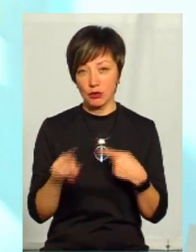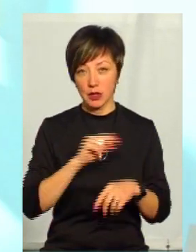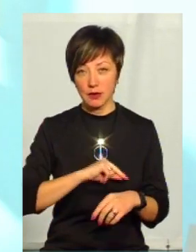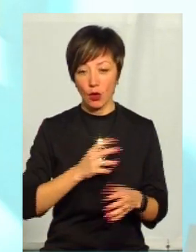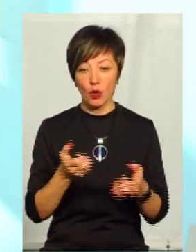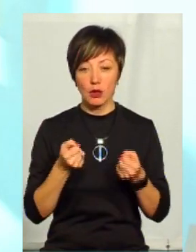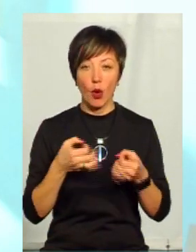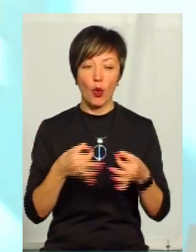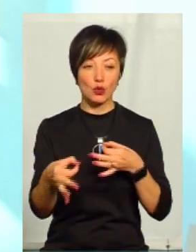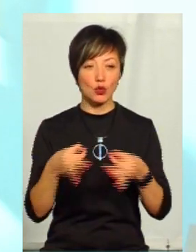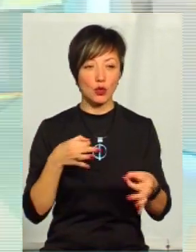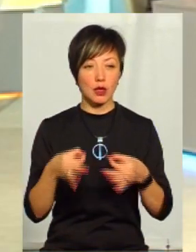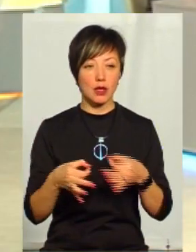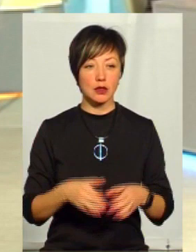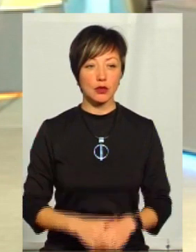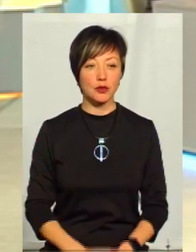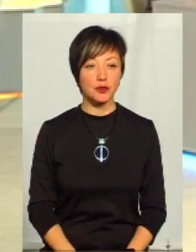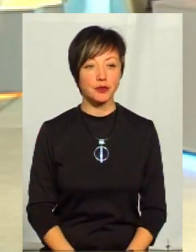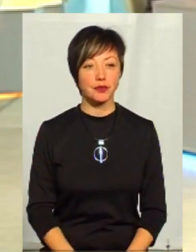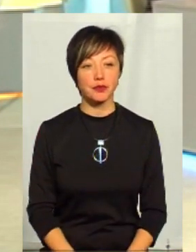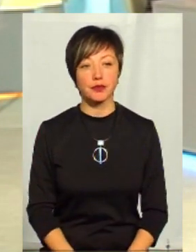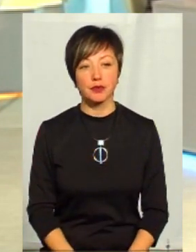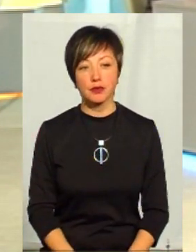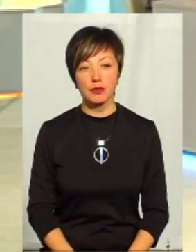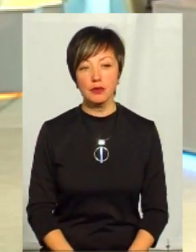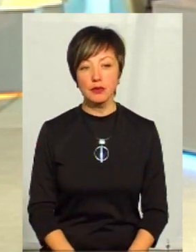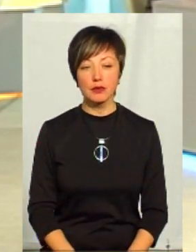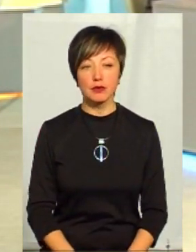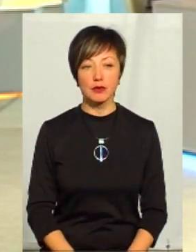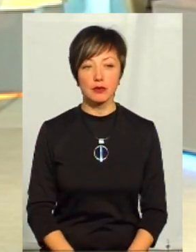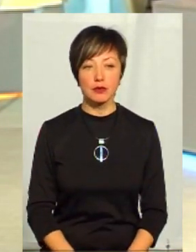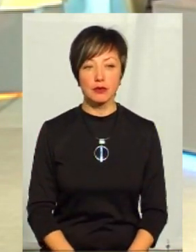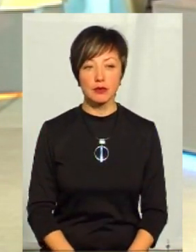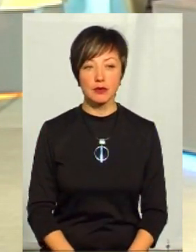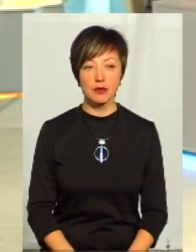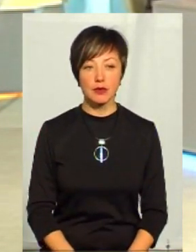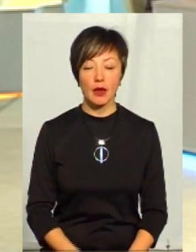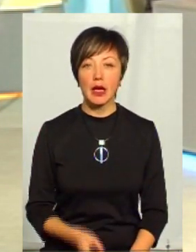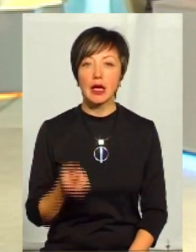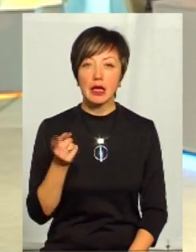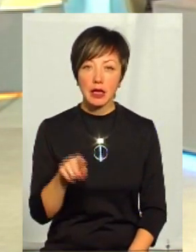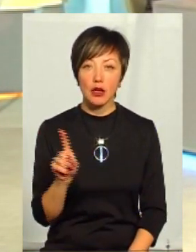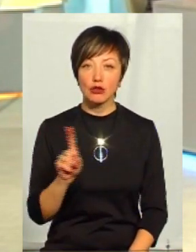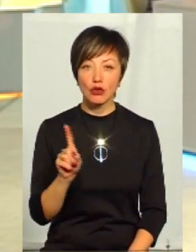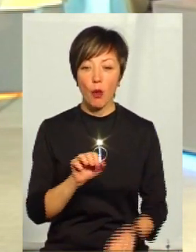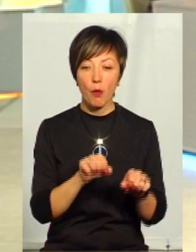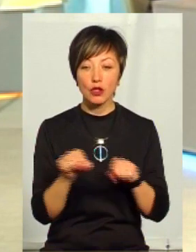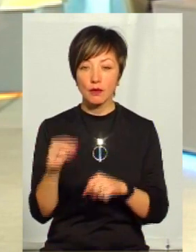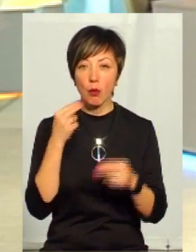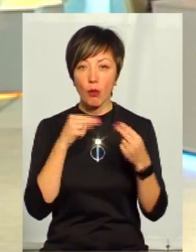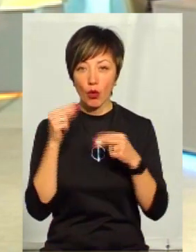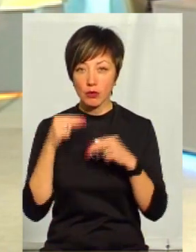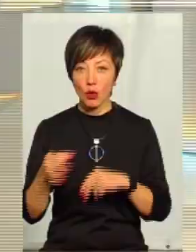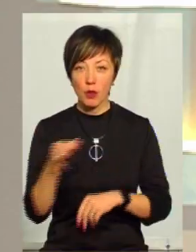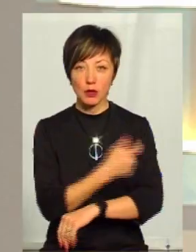вони отримують консультацію. Те, що можливості поліпшуються в